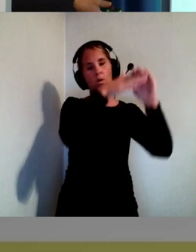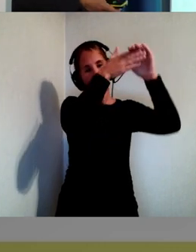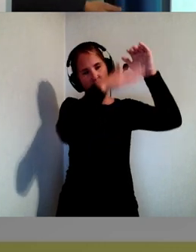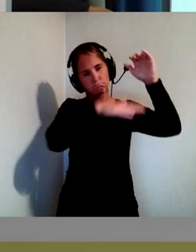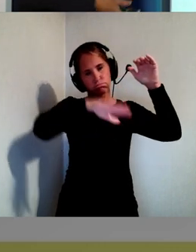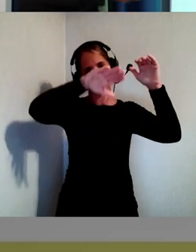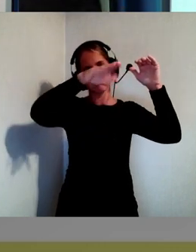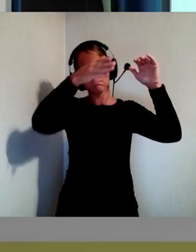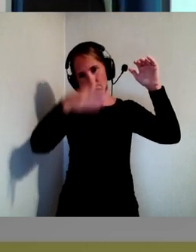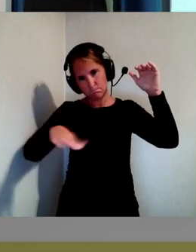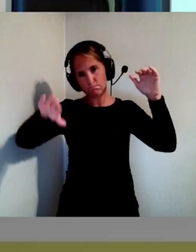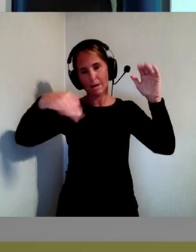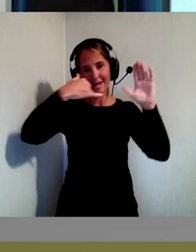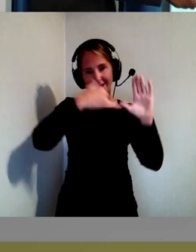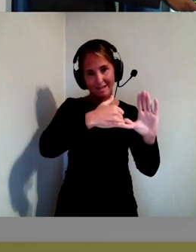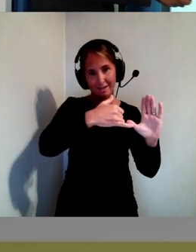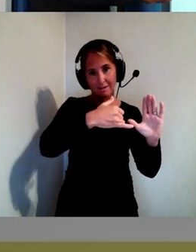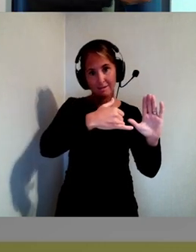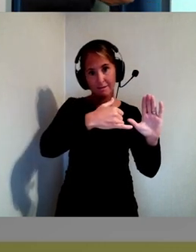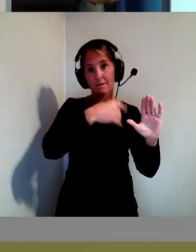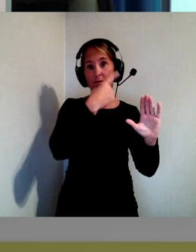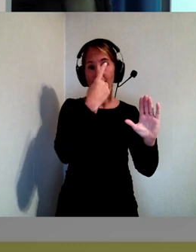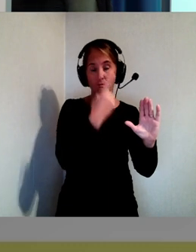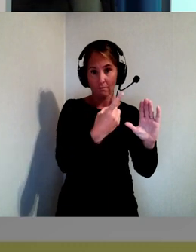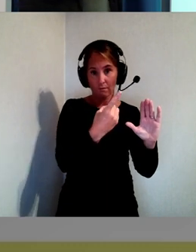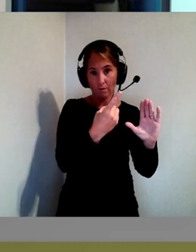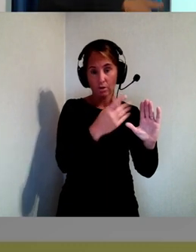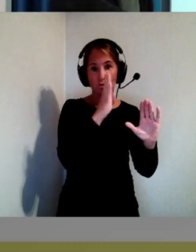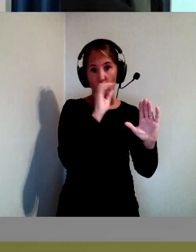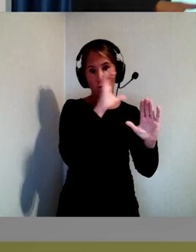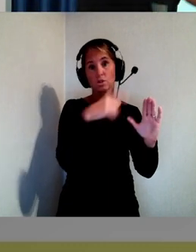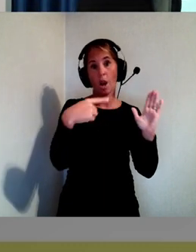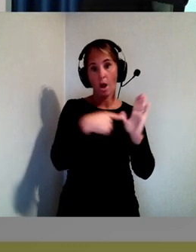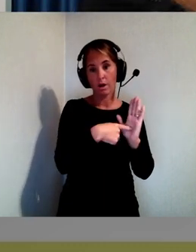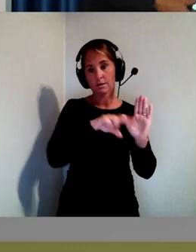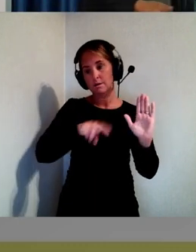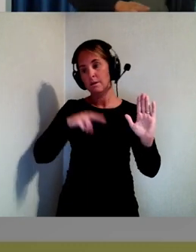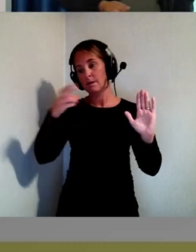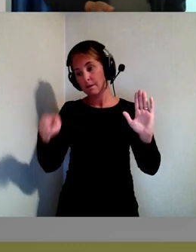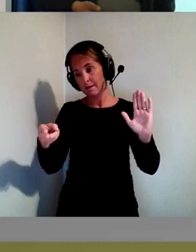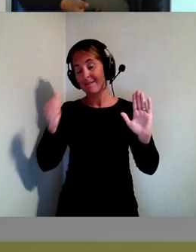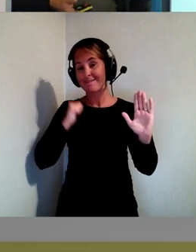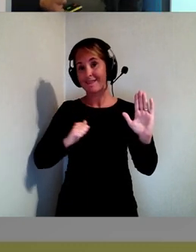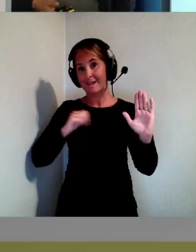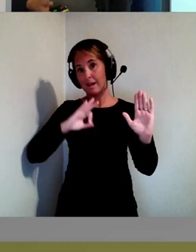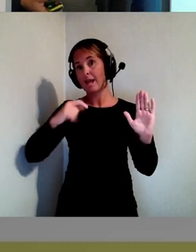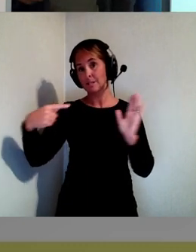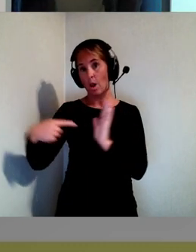i de här sänkarna så har de först placerat doslagen. Och i nästa sänka så kom tillgänglighetslagen.